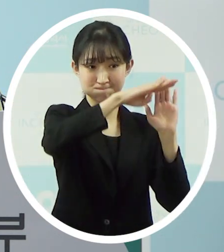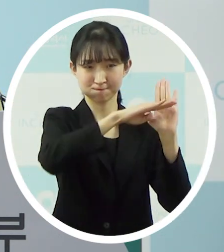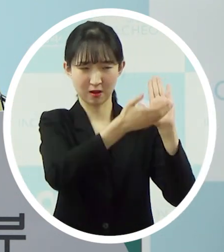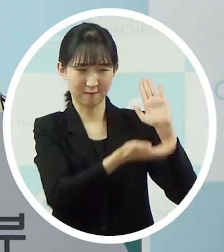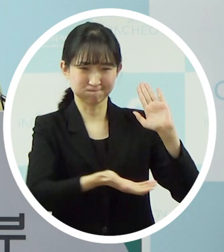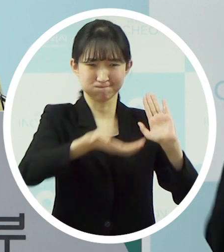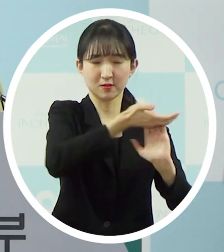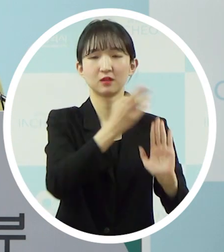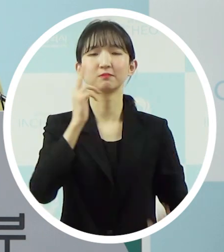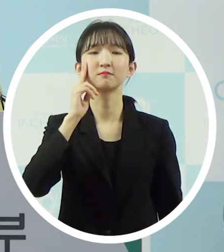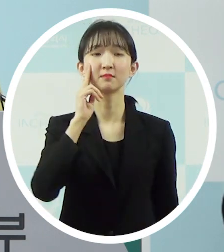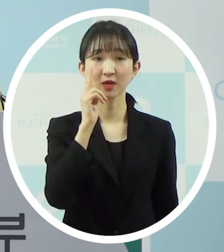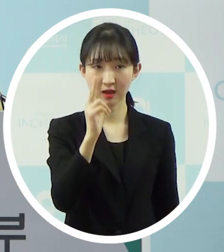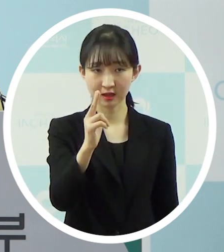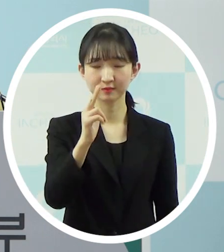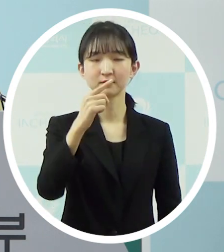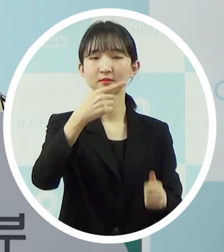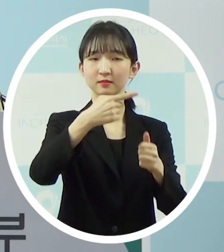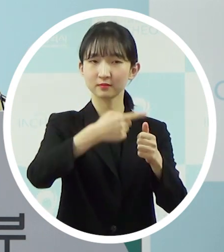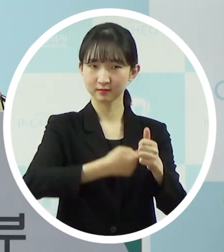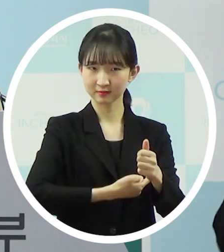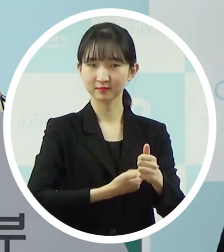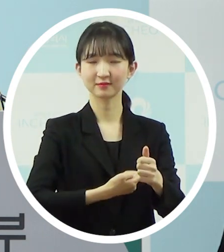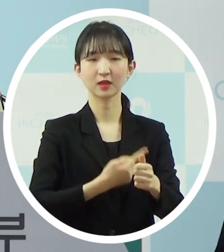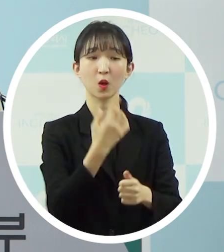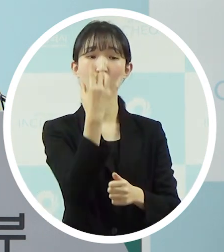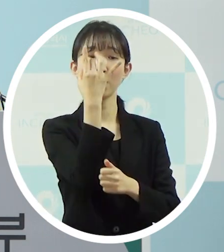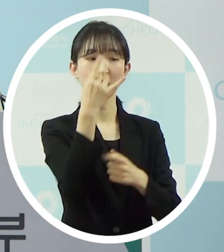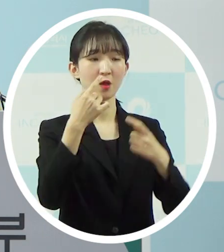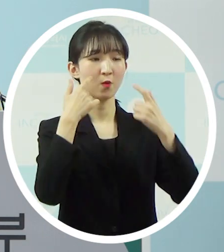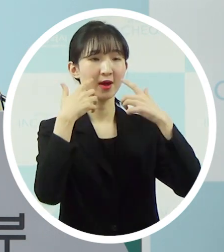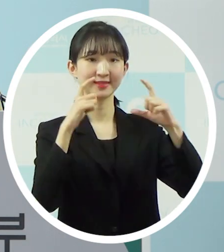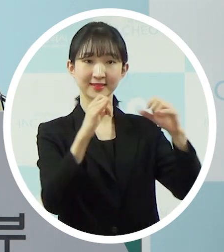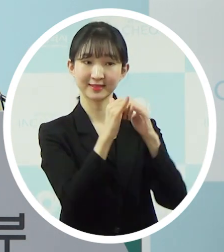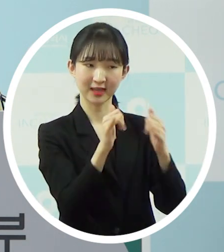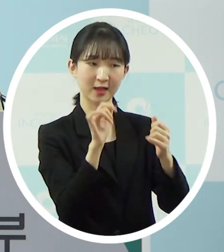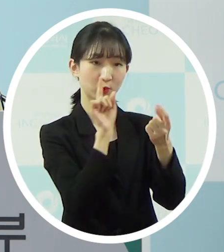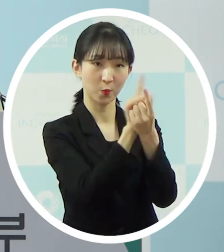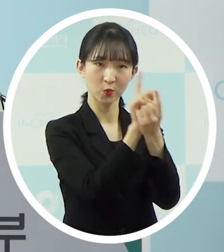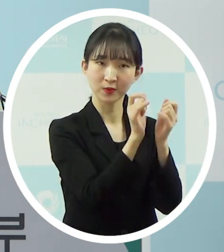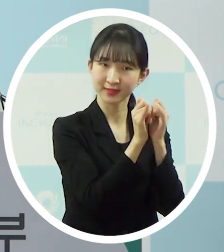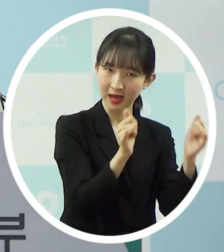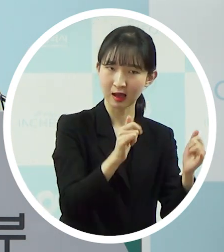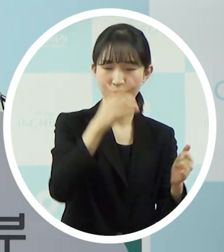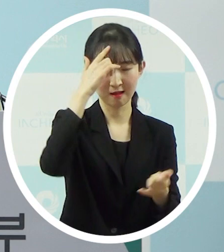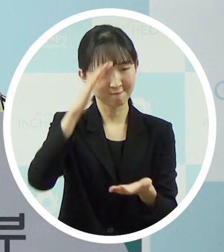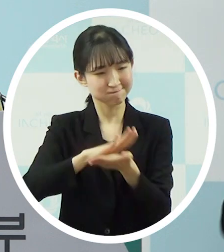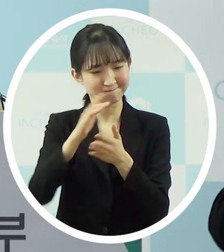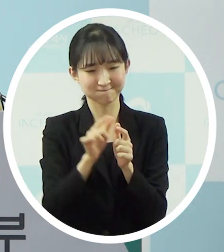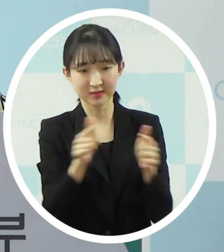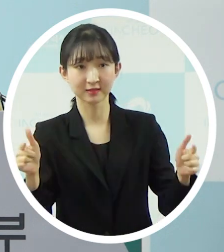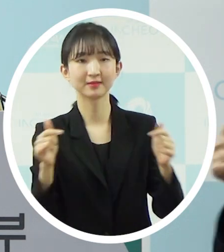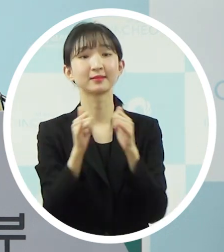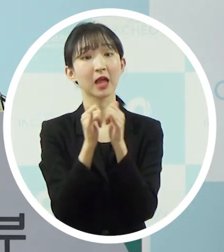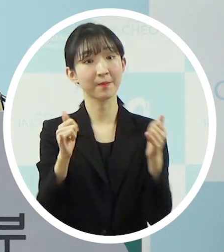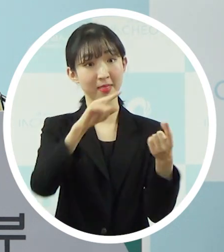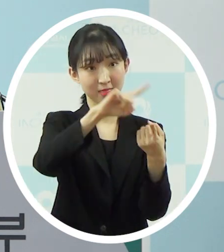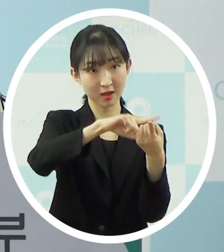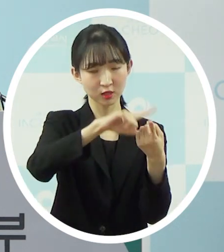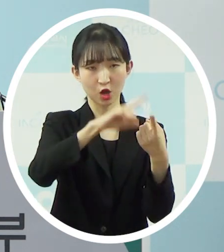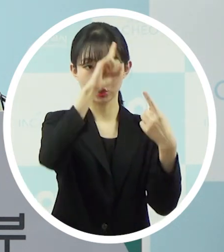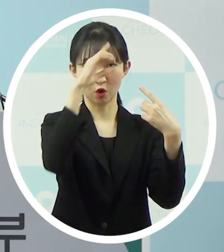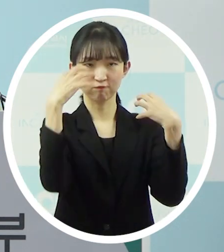심각으로 격상됨에 따라 기존 확진자의 접촉자와 유증상자에 대한 정부의